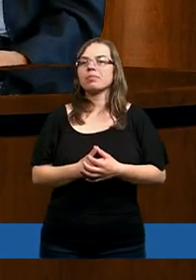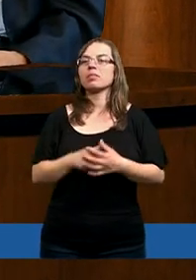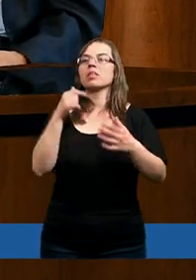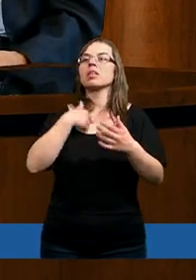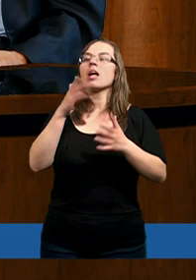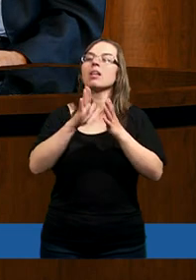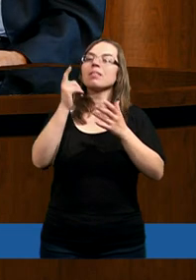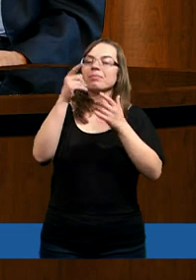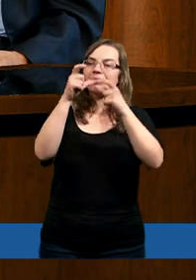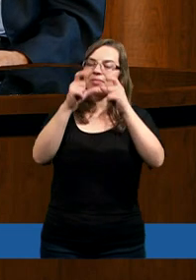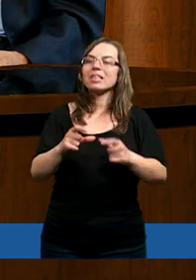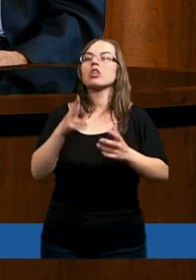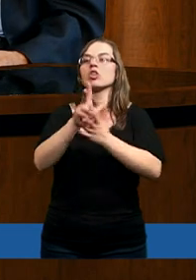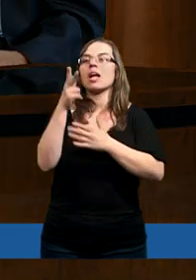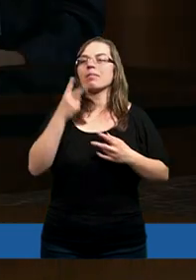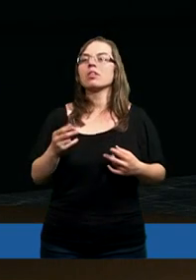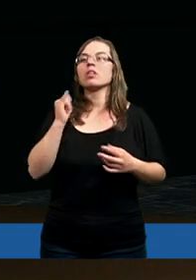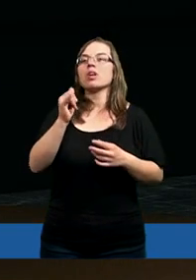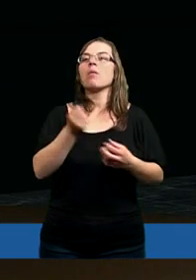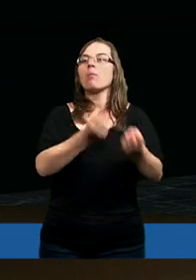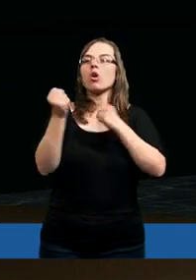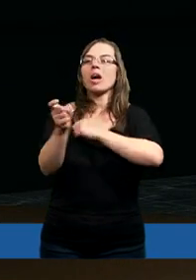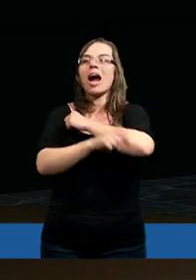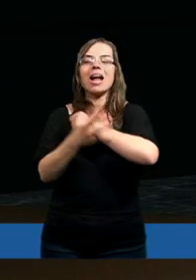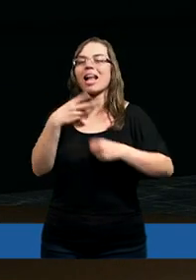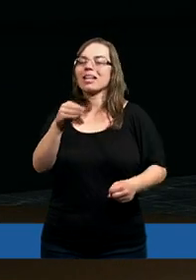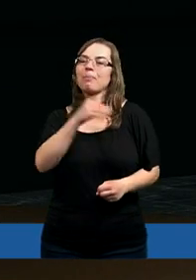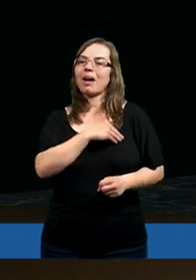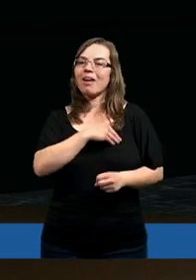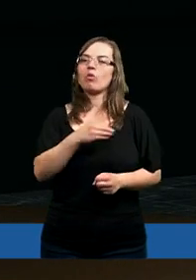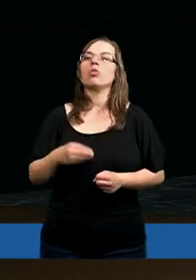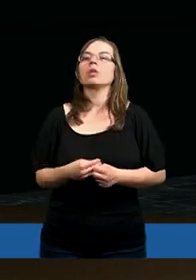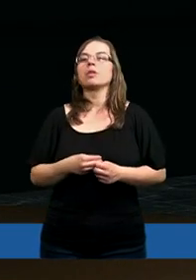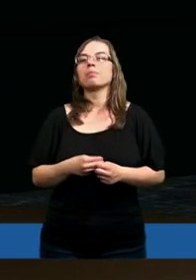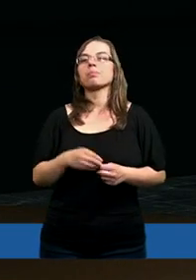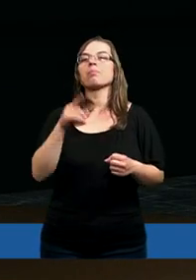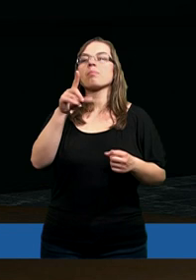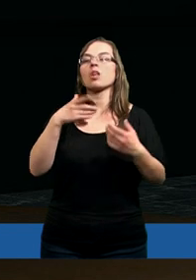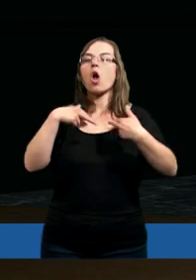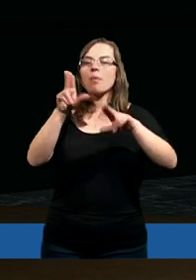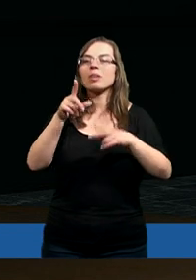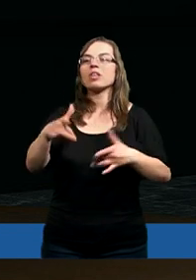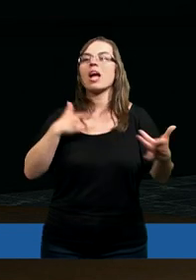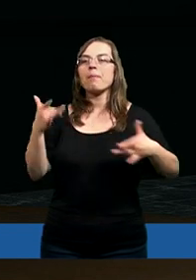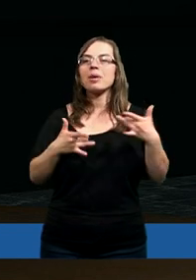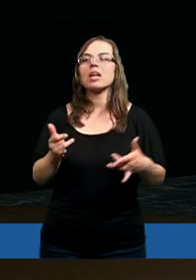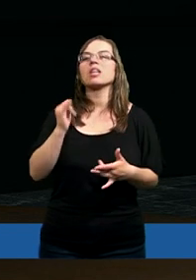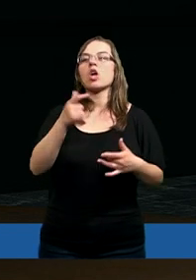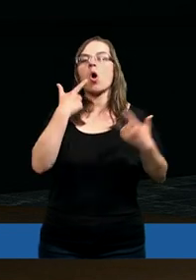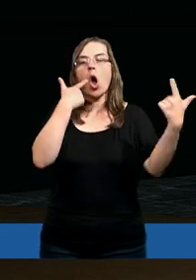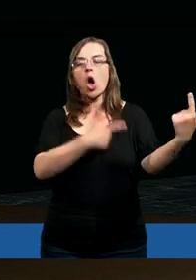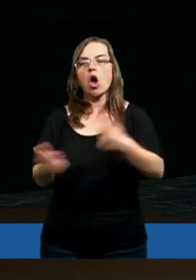No a na przykład werset trzynasty. I poniosą karę za nieprawość. Oddawanie się w dzień